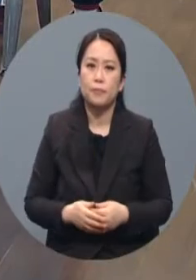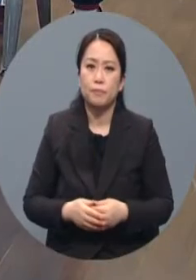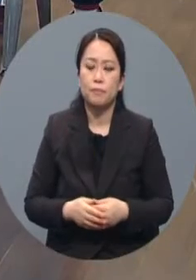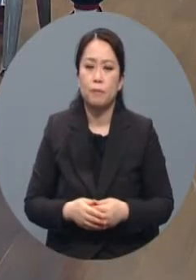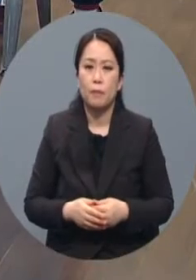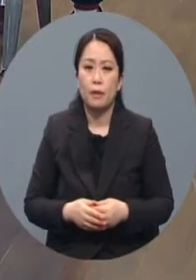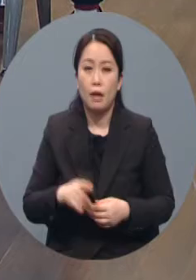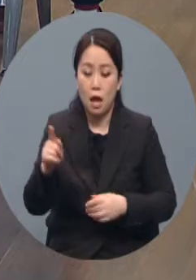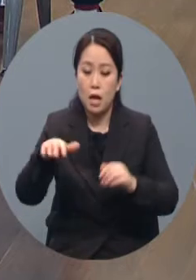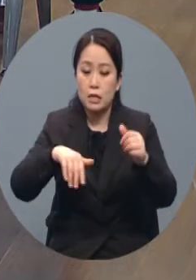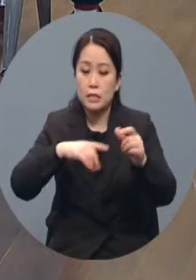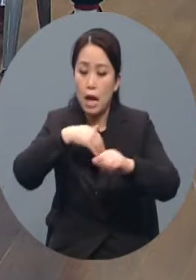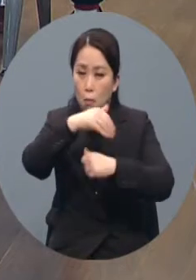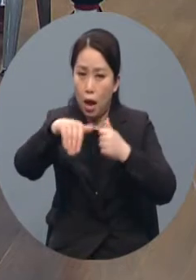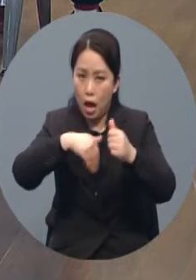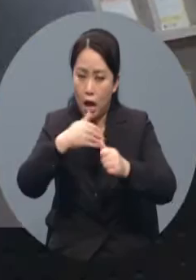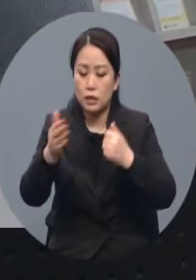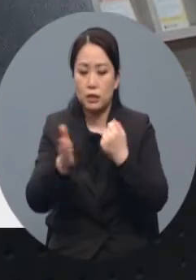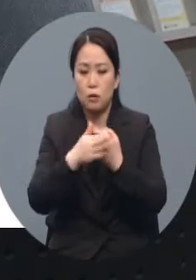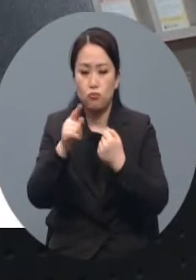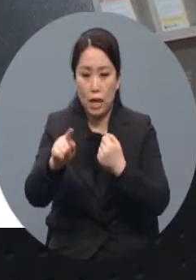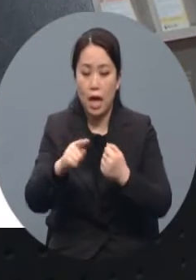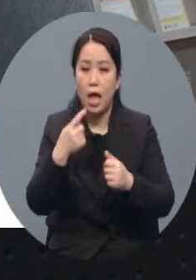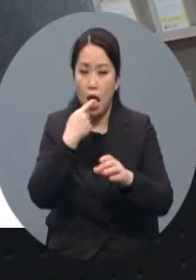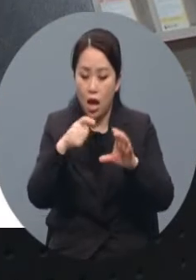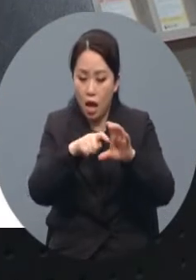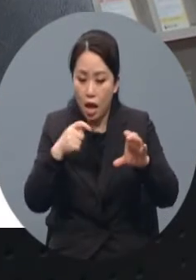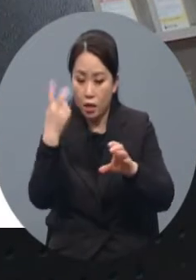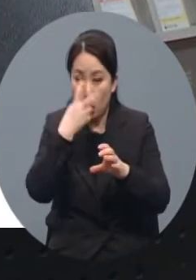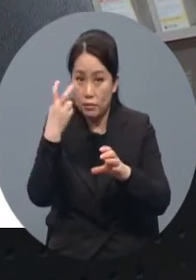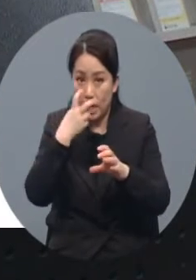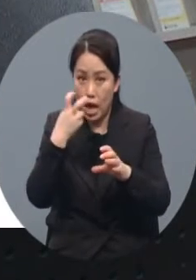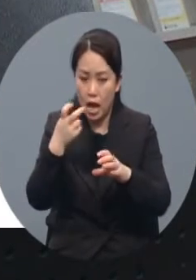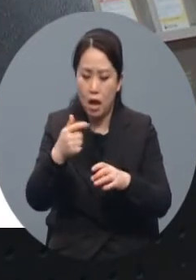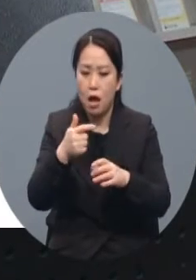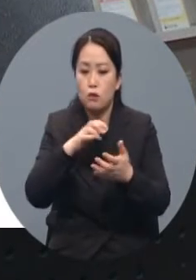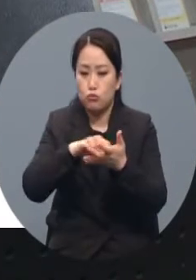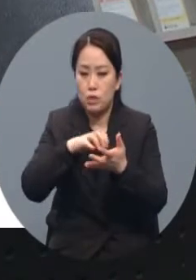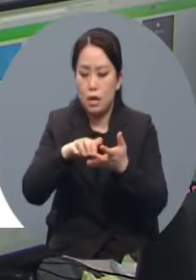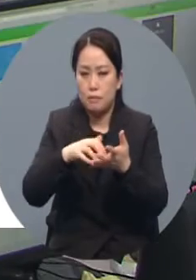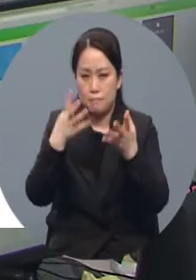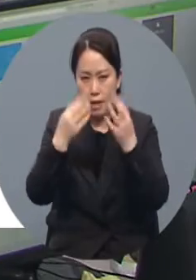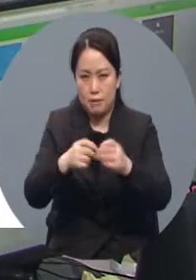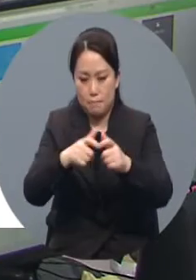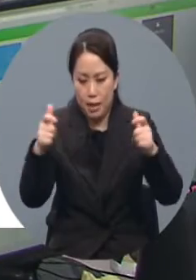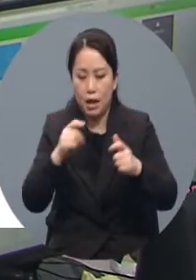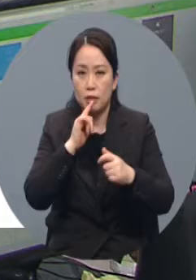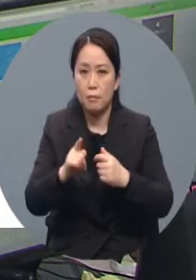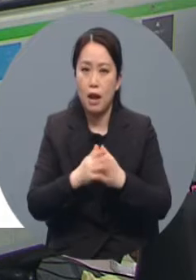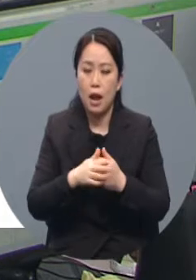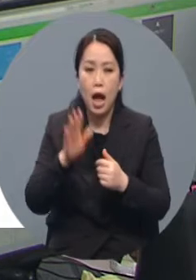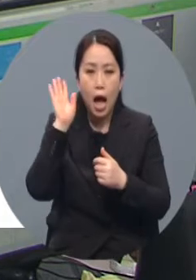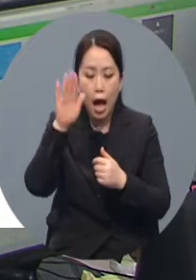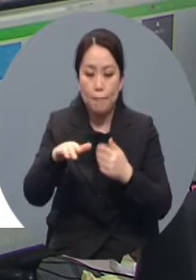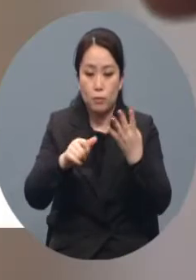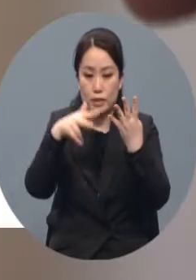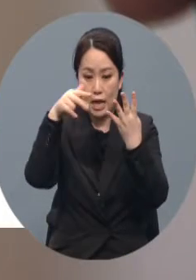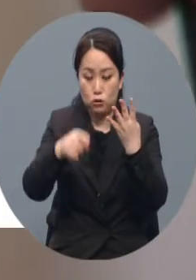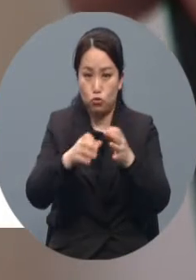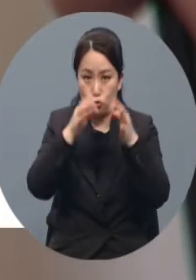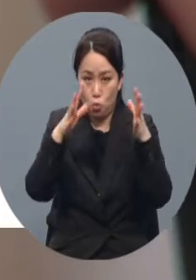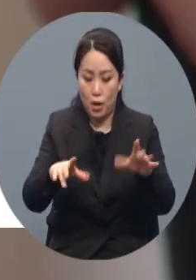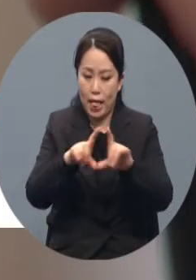사정이 이렇게 되자 부산시는 진단검사 규모를 대폭 확대기로 했습니다. 앞으로 4주간 일반